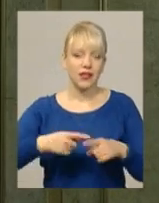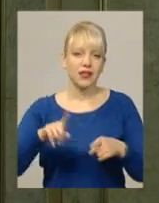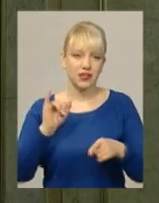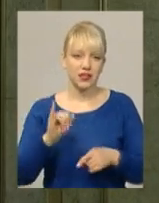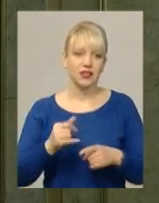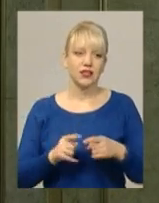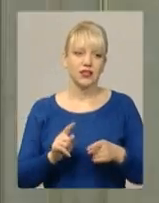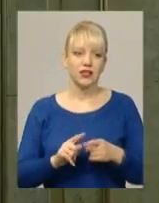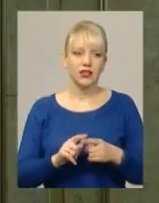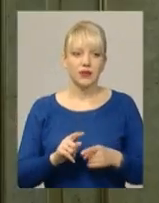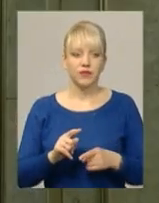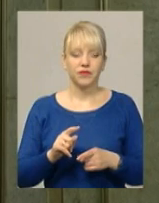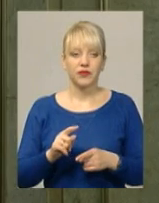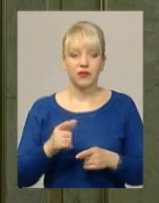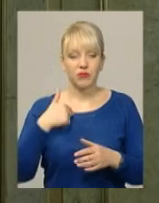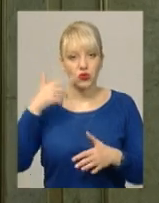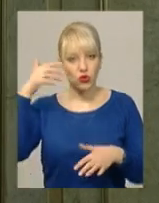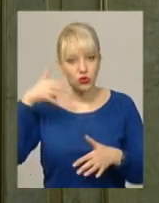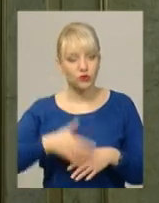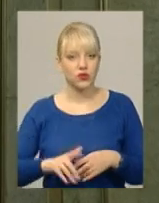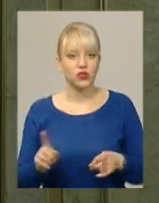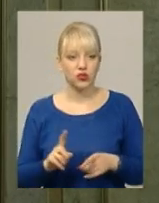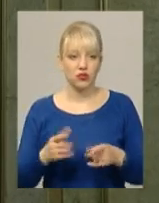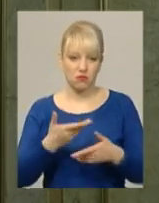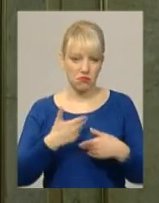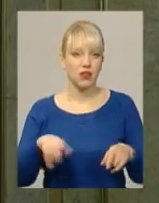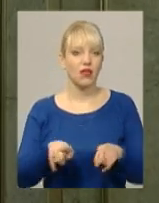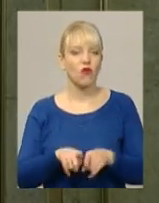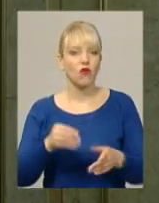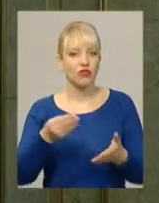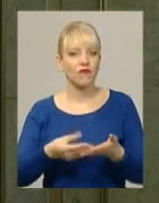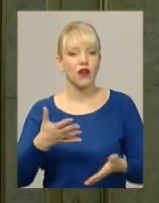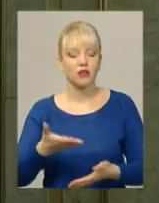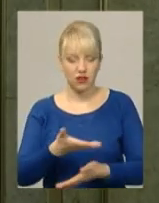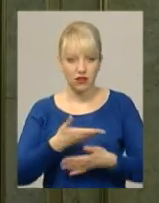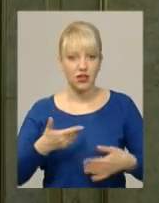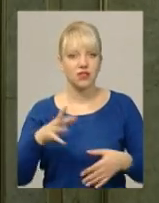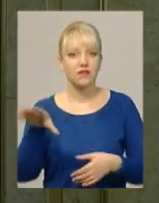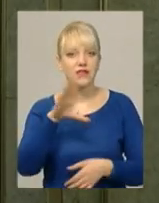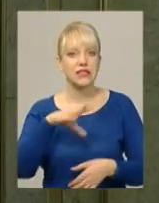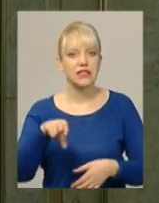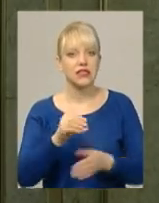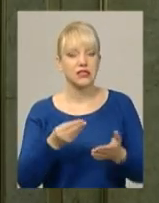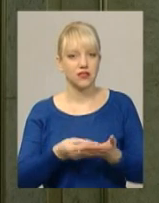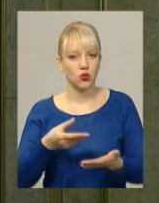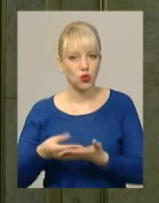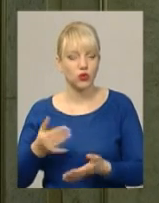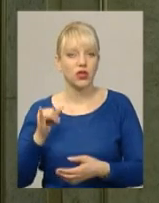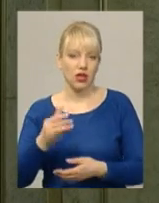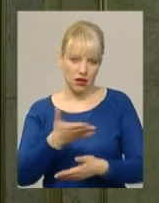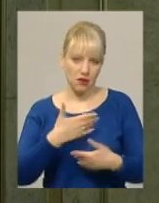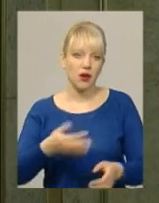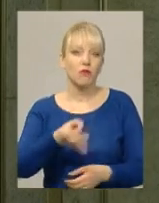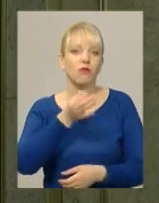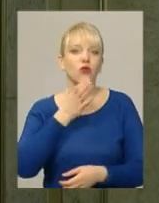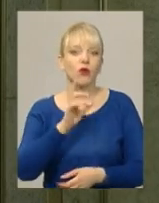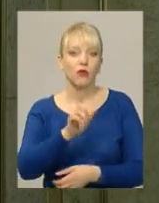теми українських народних пісень. Ми зрозуміли, що ми теж щось варті, нас цінують, ми подобаємося, так